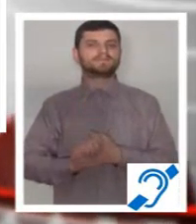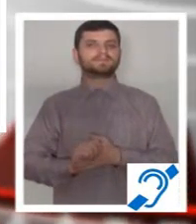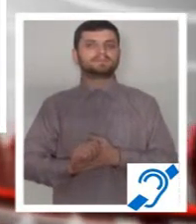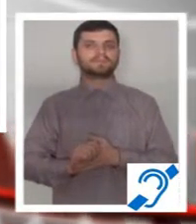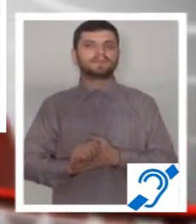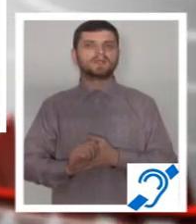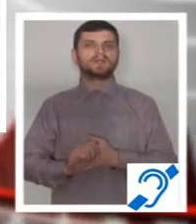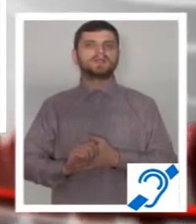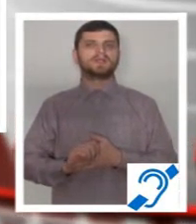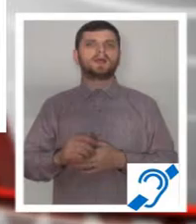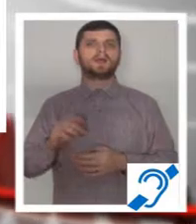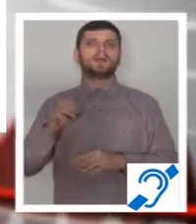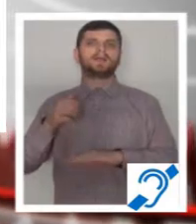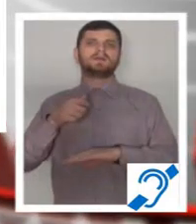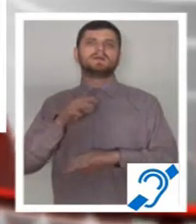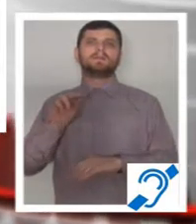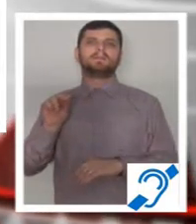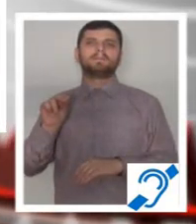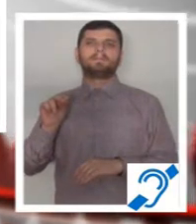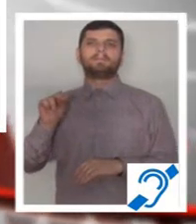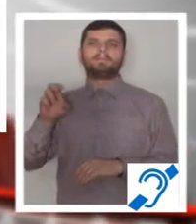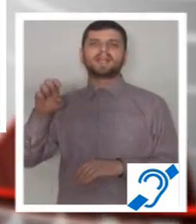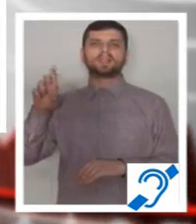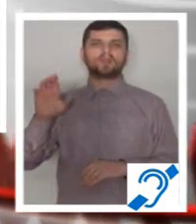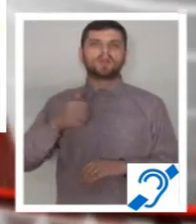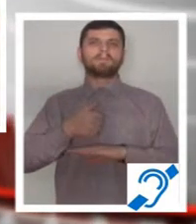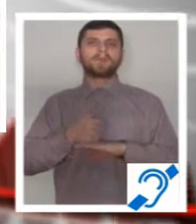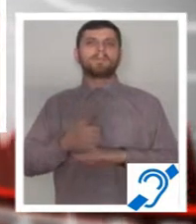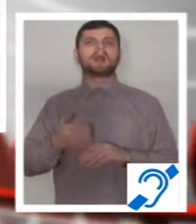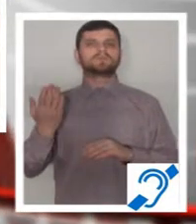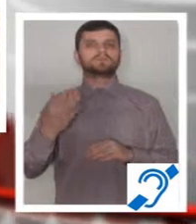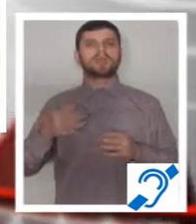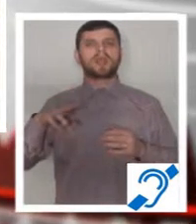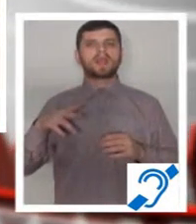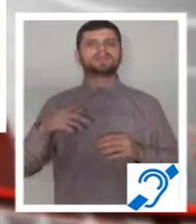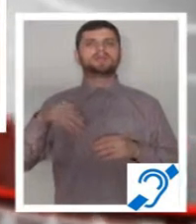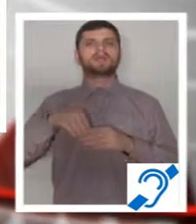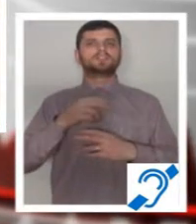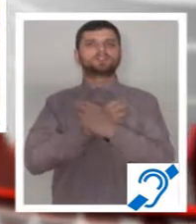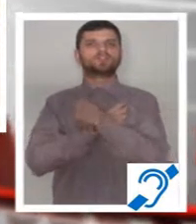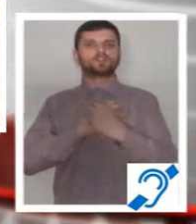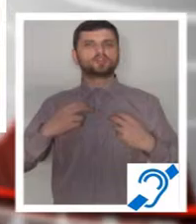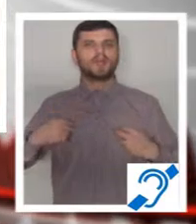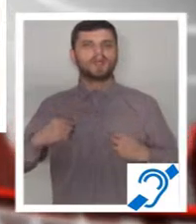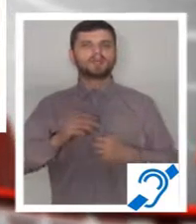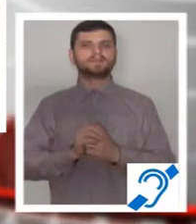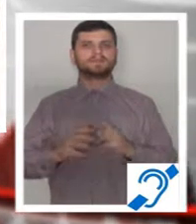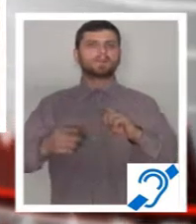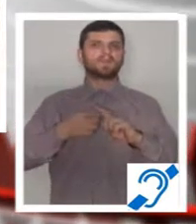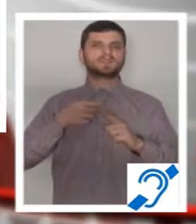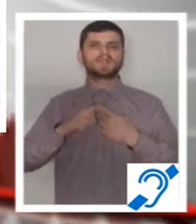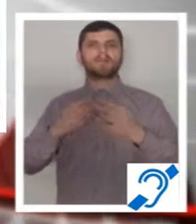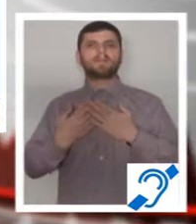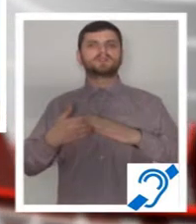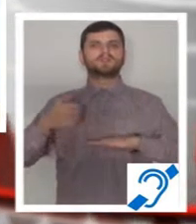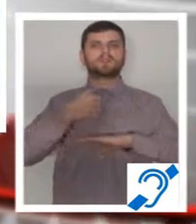este trimis în judecată pentru corupție, mai spune liberalul, care consideră că în aceste condiții, în municipiul capitală de județ, bătălia pentru funcția de